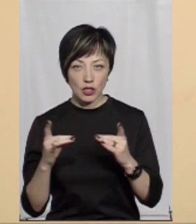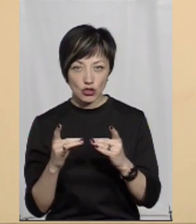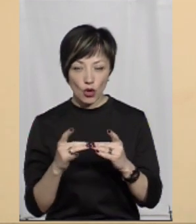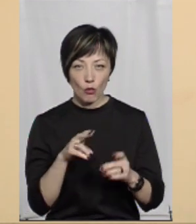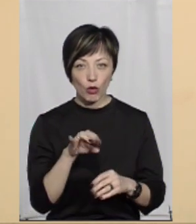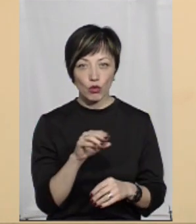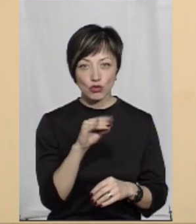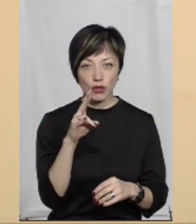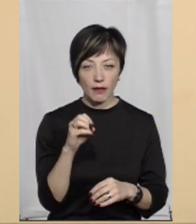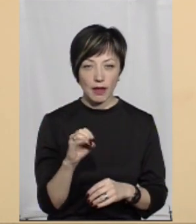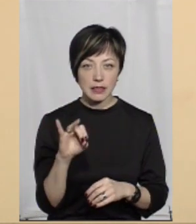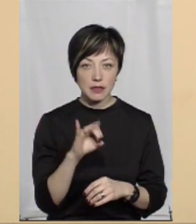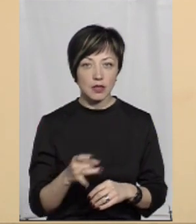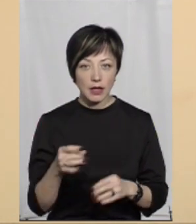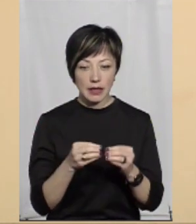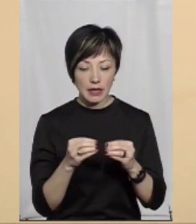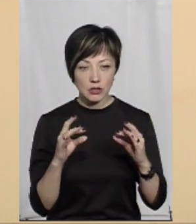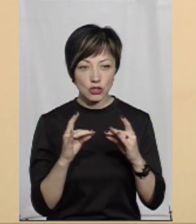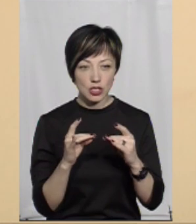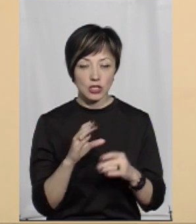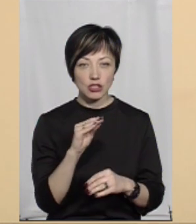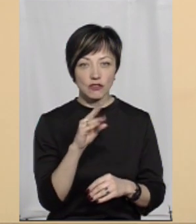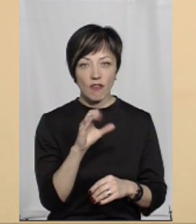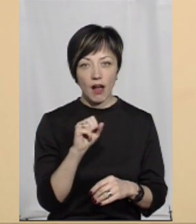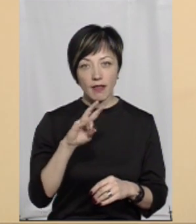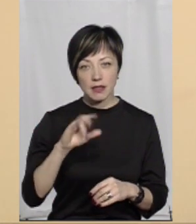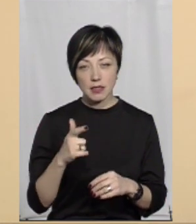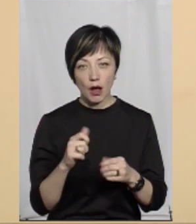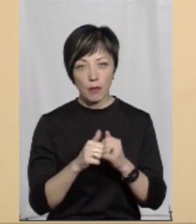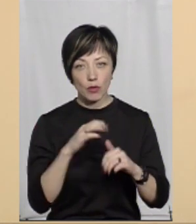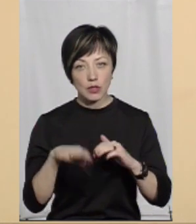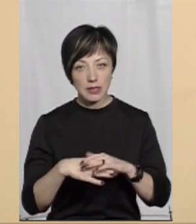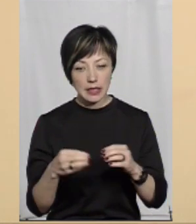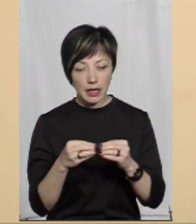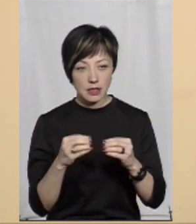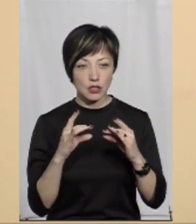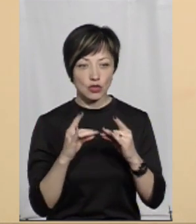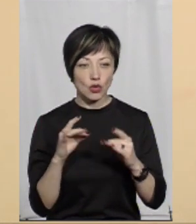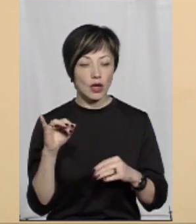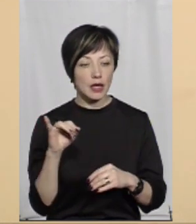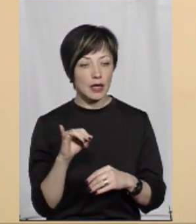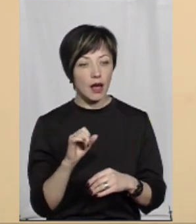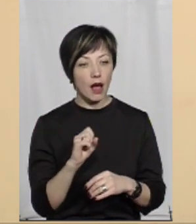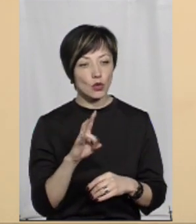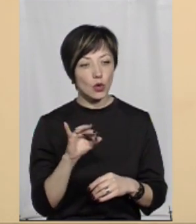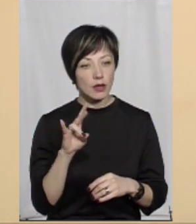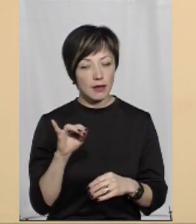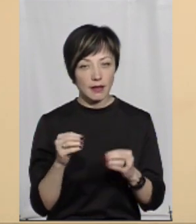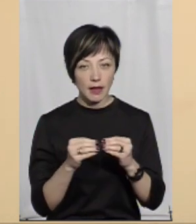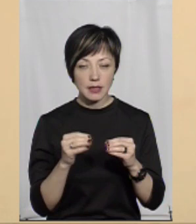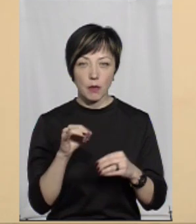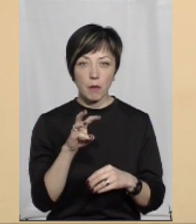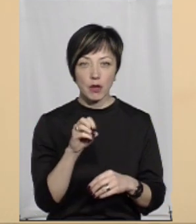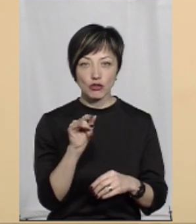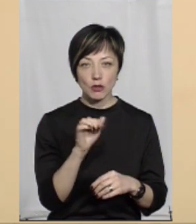з Яславського району на 10 ліжок. Жванець Кам'янець-Подільського району на 10 ліжок. Антоніни на 10 і в